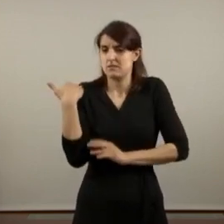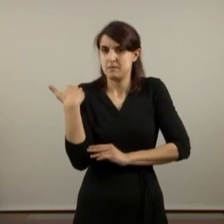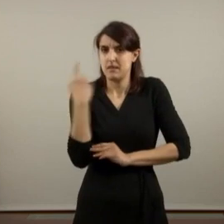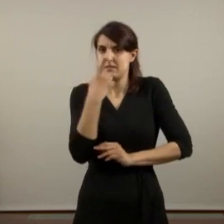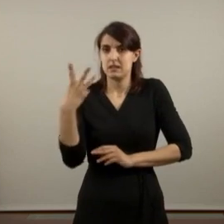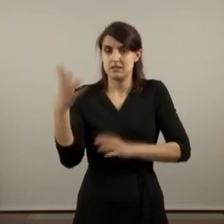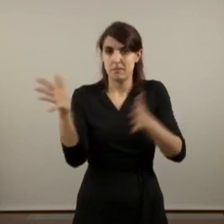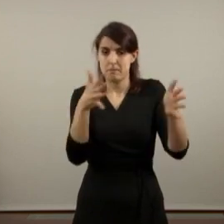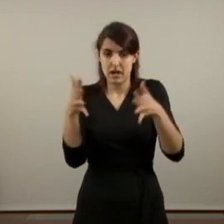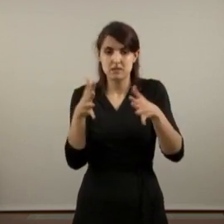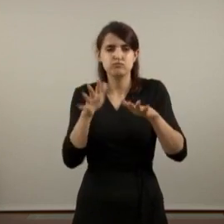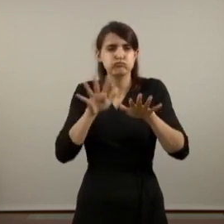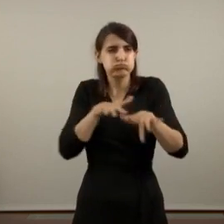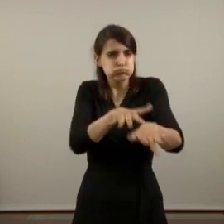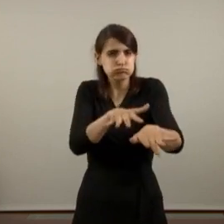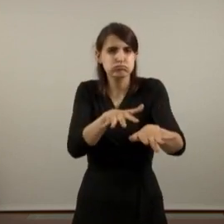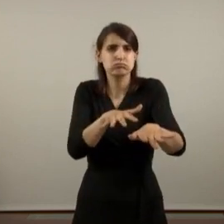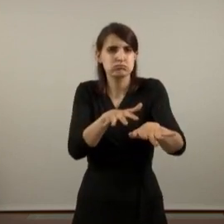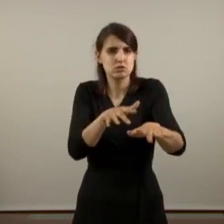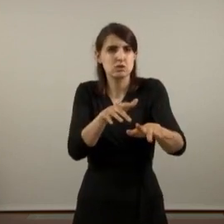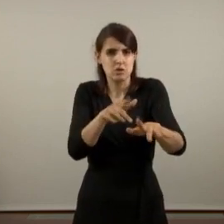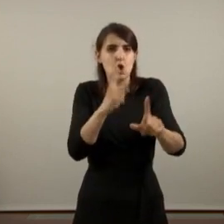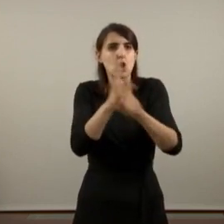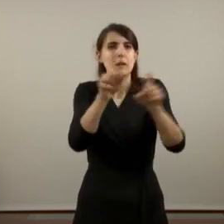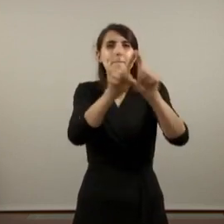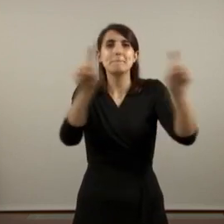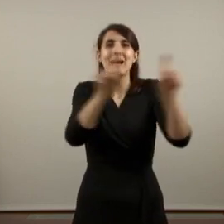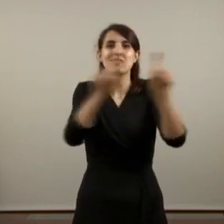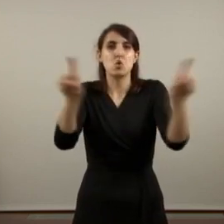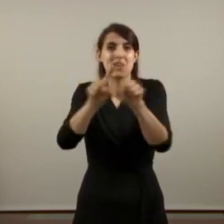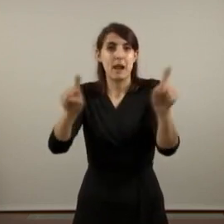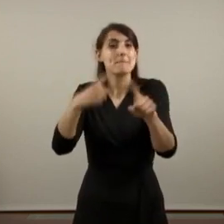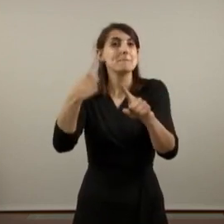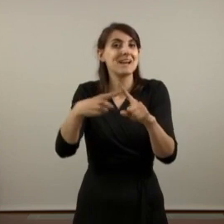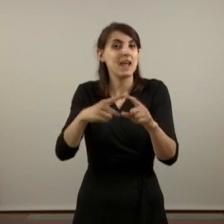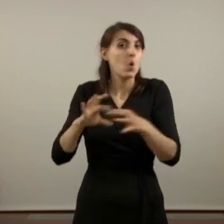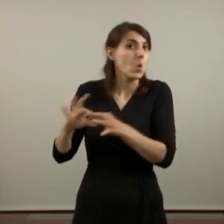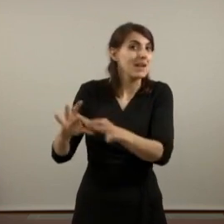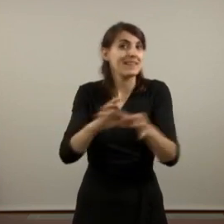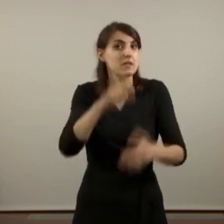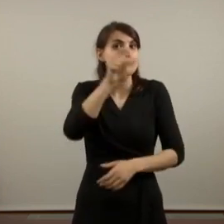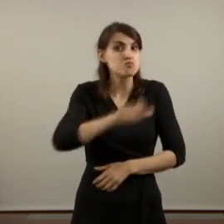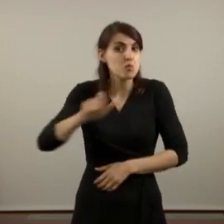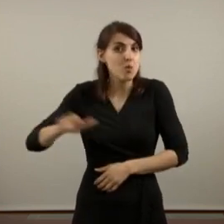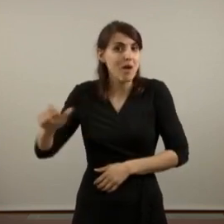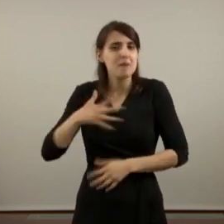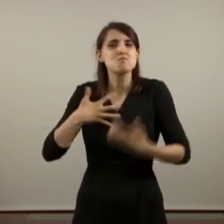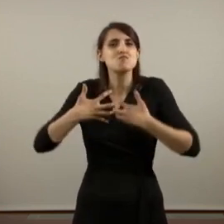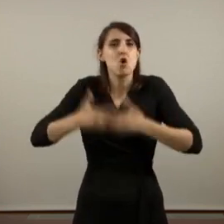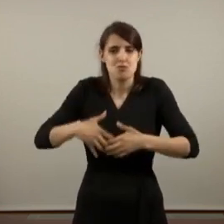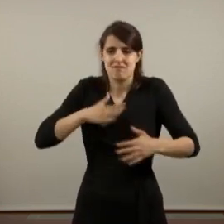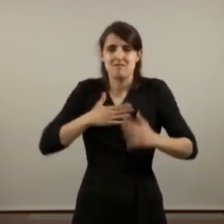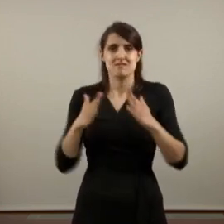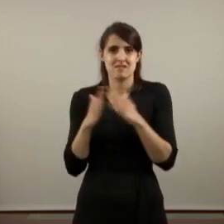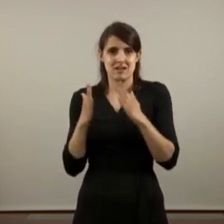13 de març en resposta a la patronal per mostrar que la unitat popular és el motor de casa nostra i que